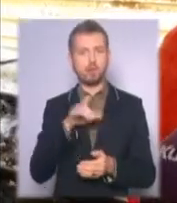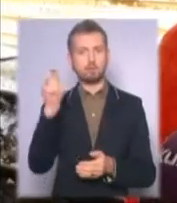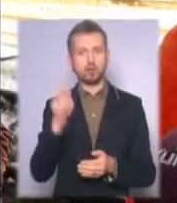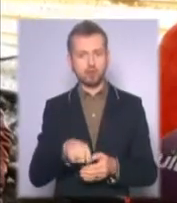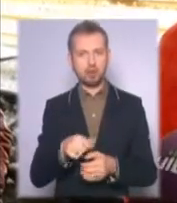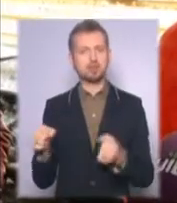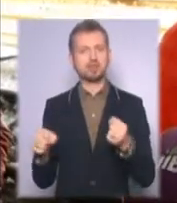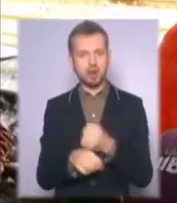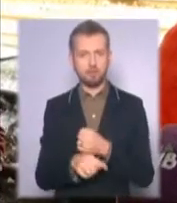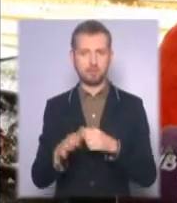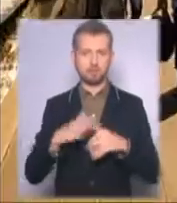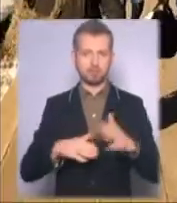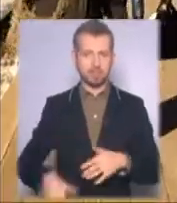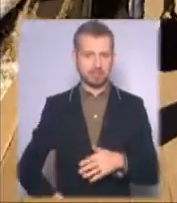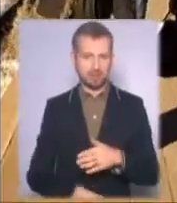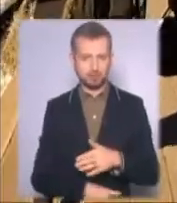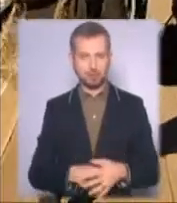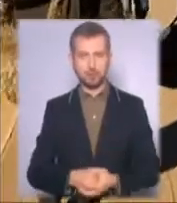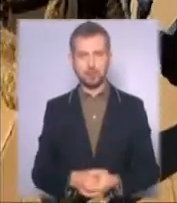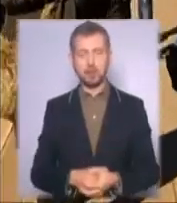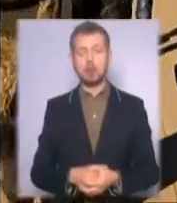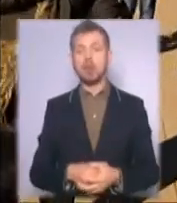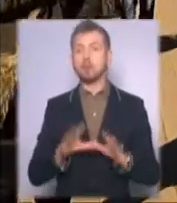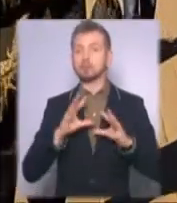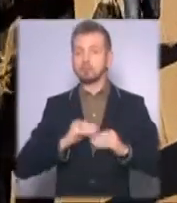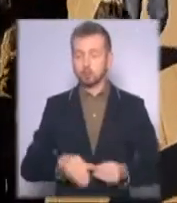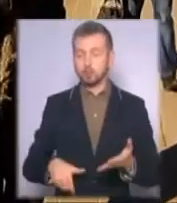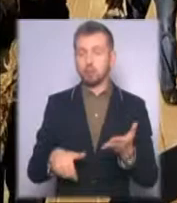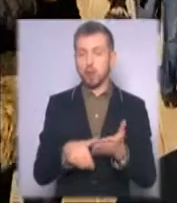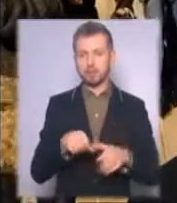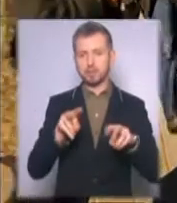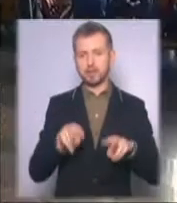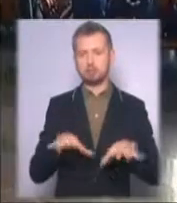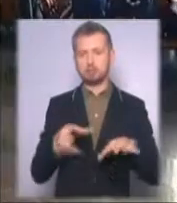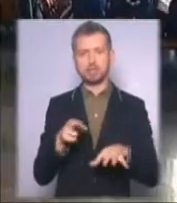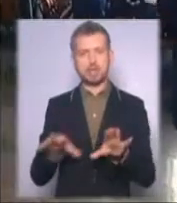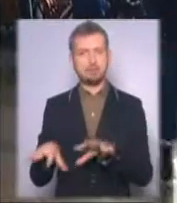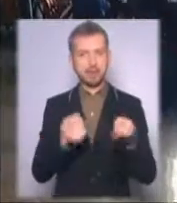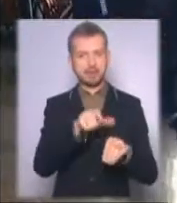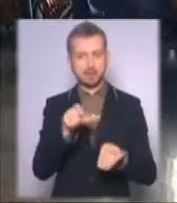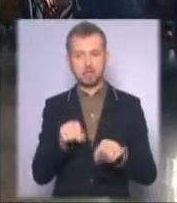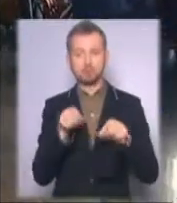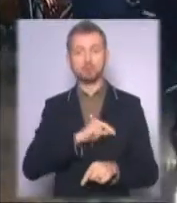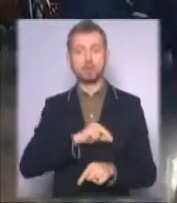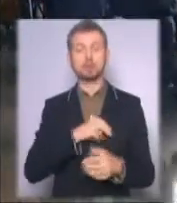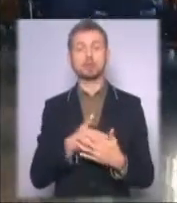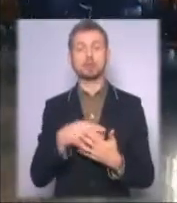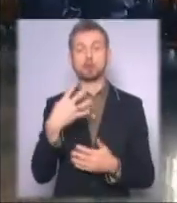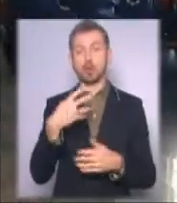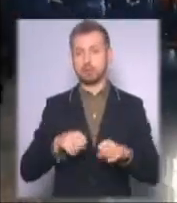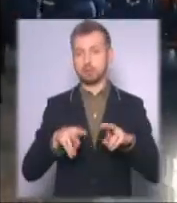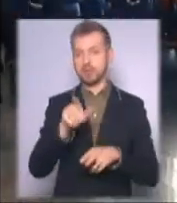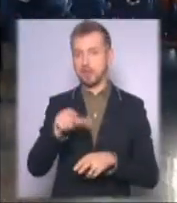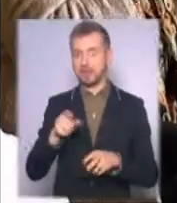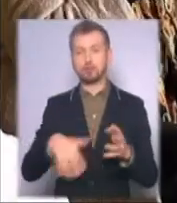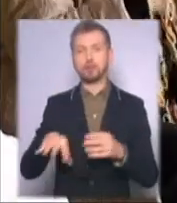кінцівок, коли є поранення в людей. Оговтитись допомагають у спеціальному пункті для переселенців. Тут з людьми працюють близько 40 спеціалістів з усіх